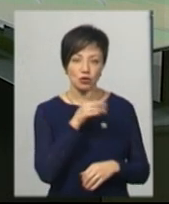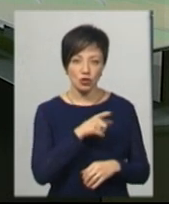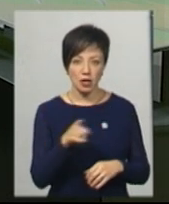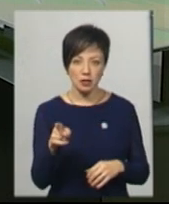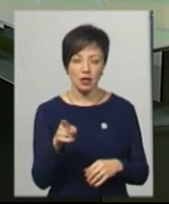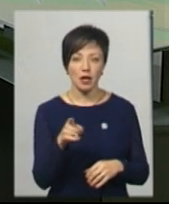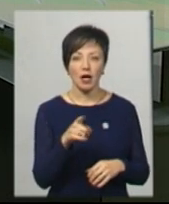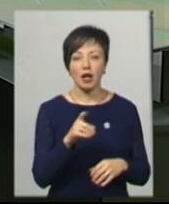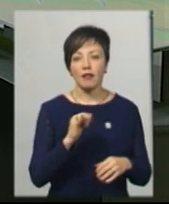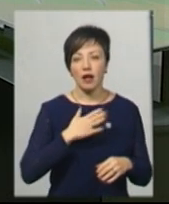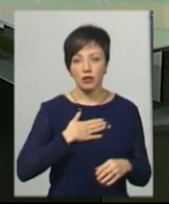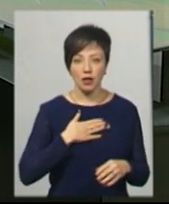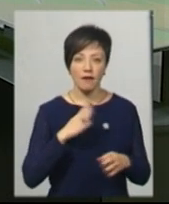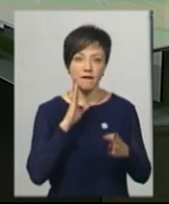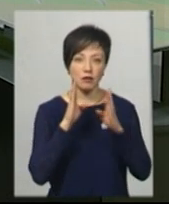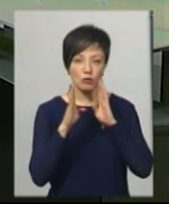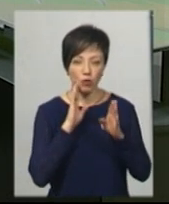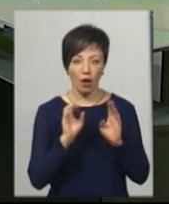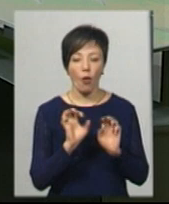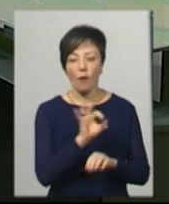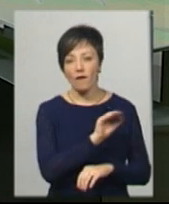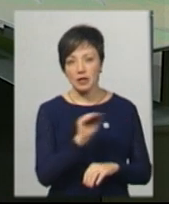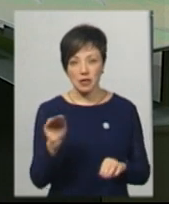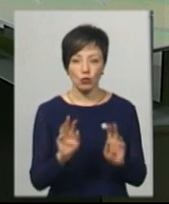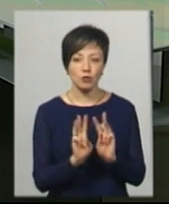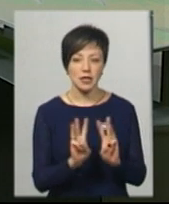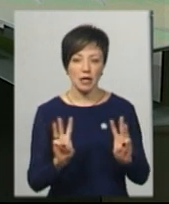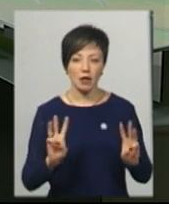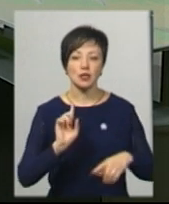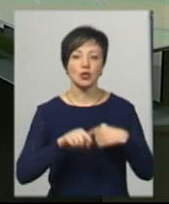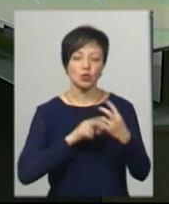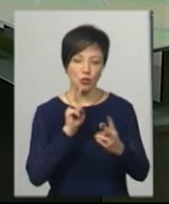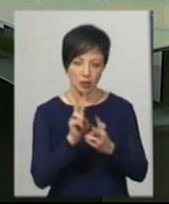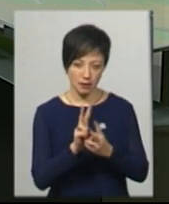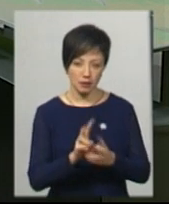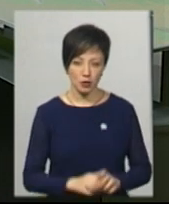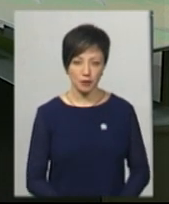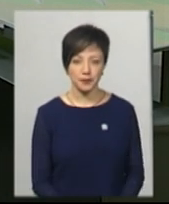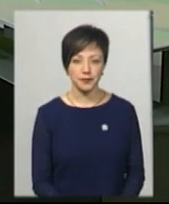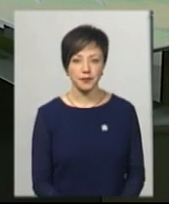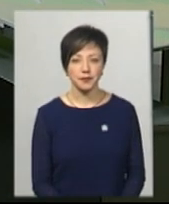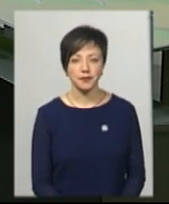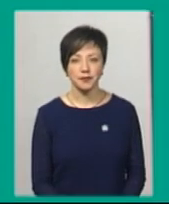Мережі Ютуб на нашій сторінці, в Фейсбук та на нашому офіційному сайті. Зустрінемося о 20.30.